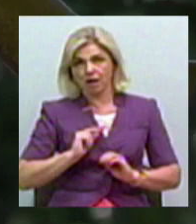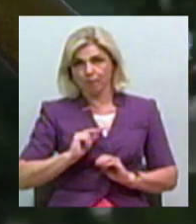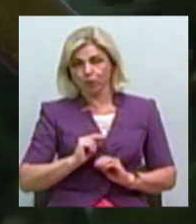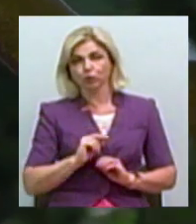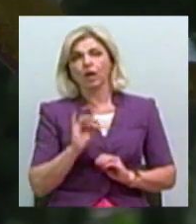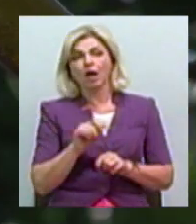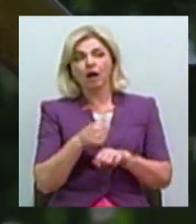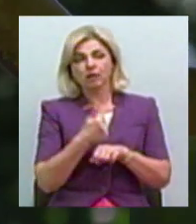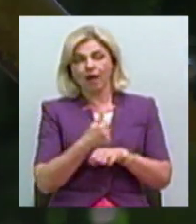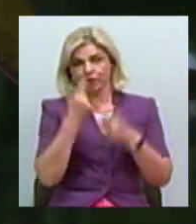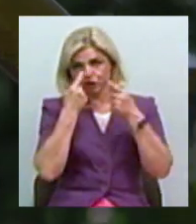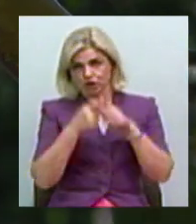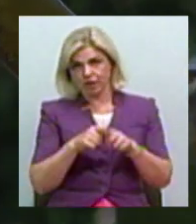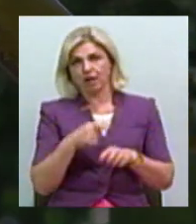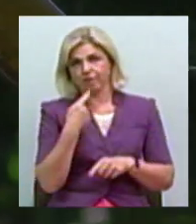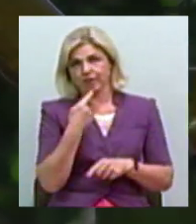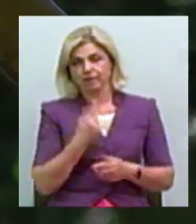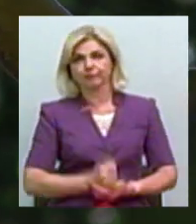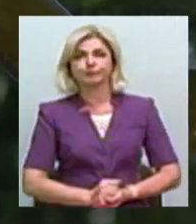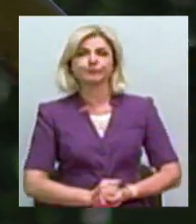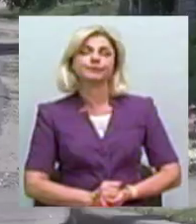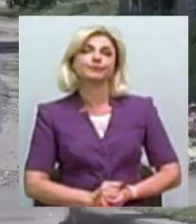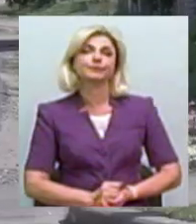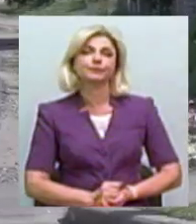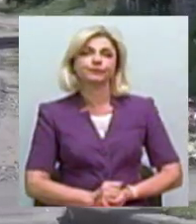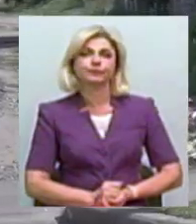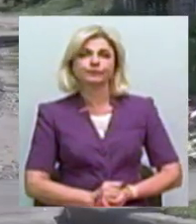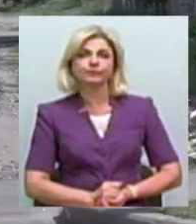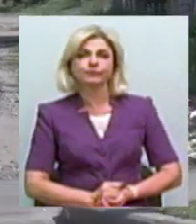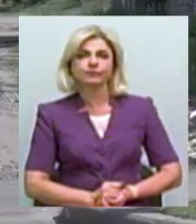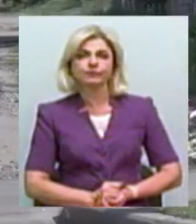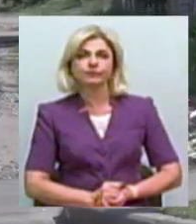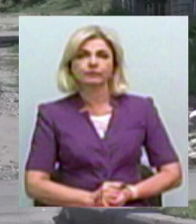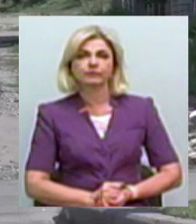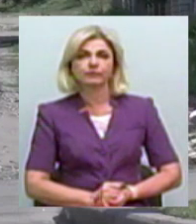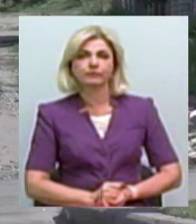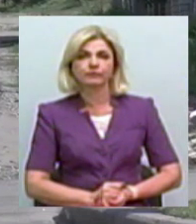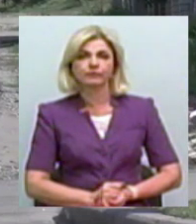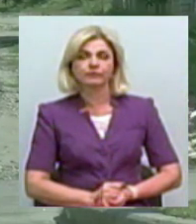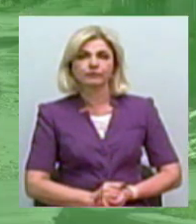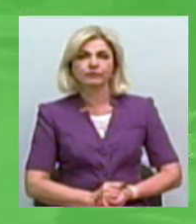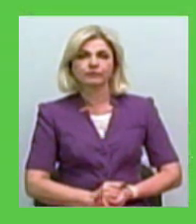інженер підприємства Олексій Рубський. Валентина Гурова, Юлія Кузкова, новини на Суспільному, Миколаїв.